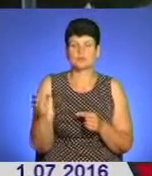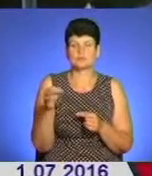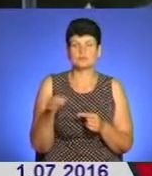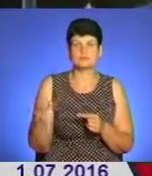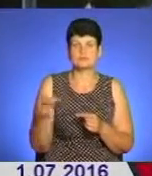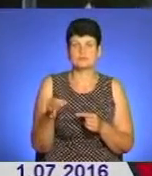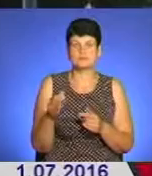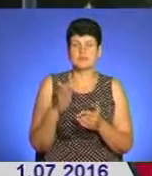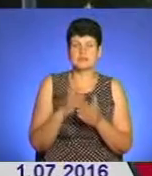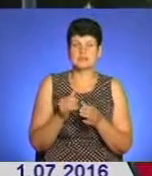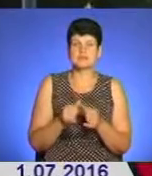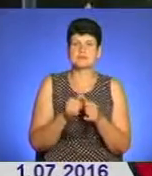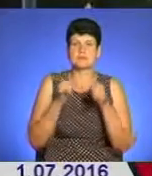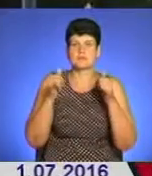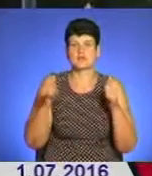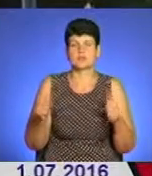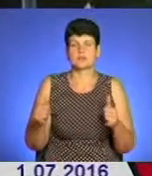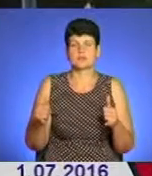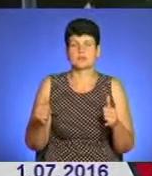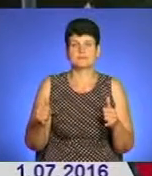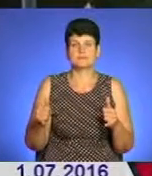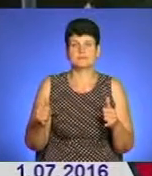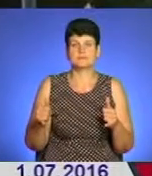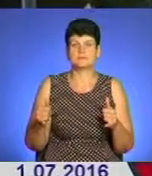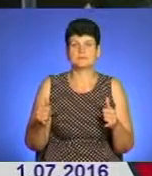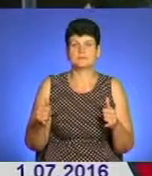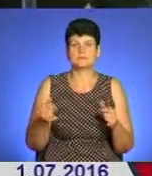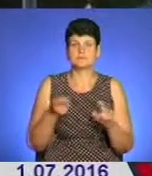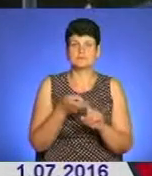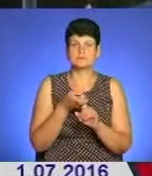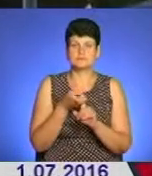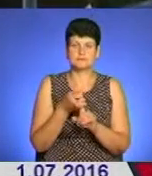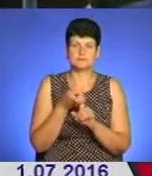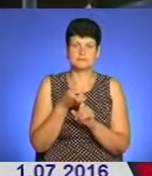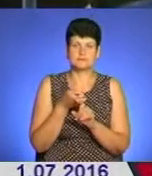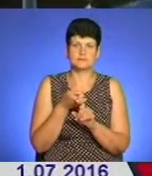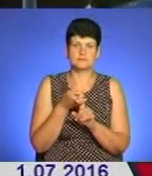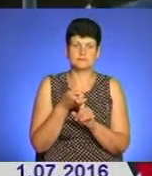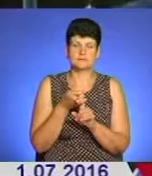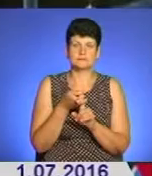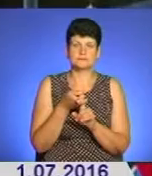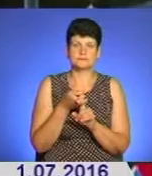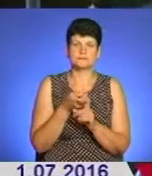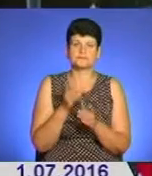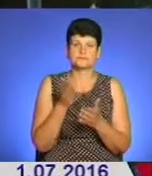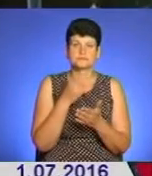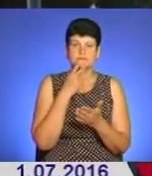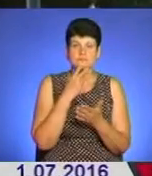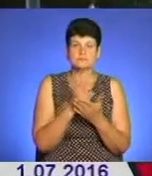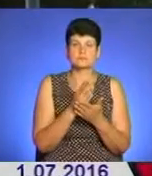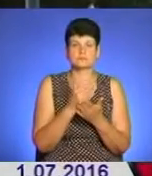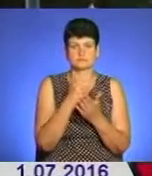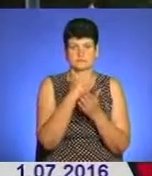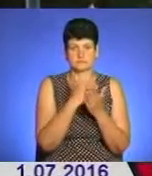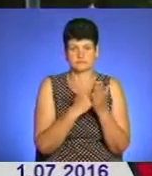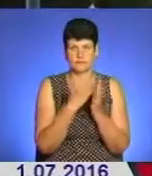йде перевищення мікробіологічного забруднення, яке характеризується показниками. Один з